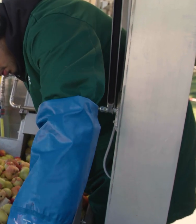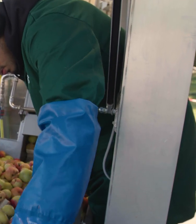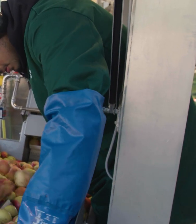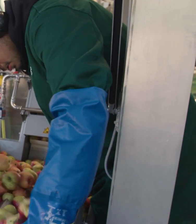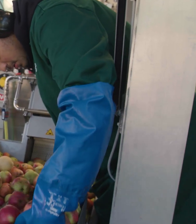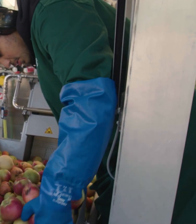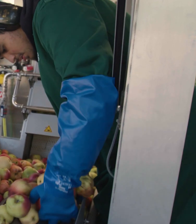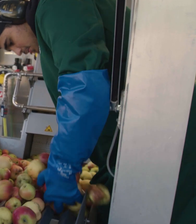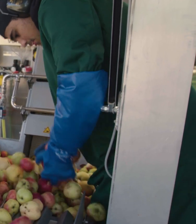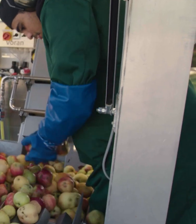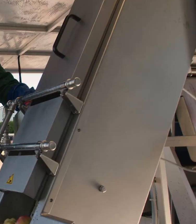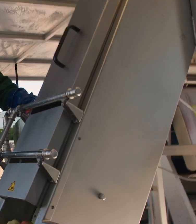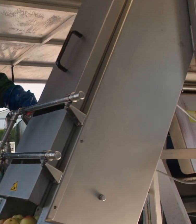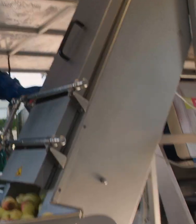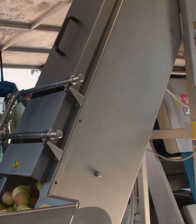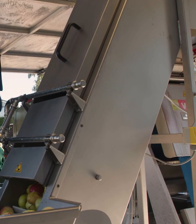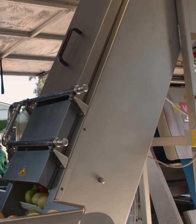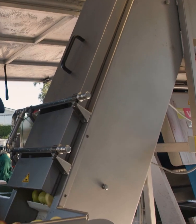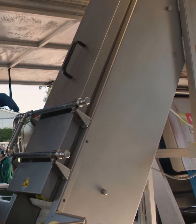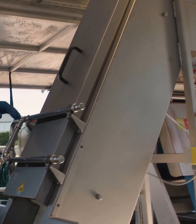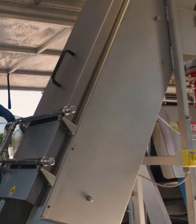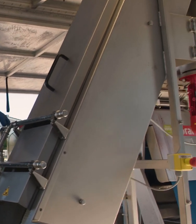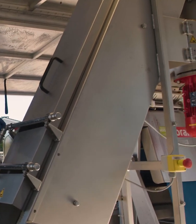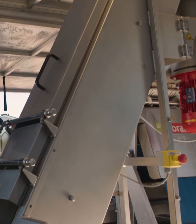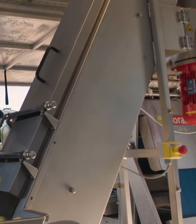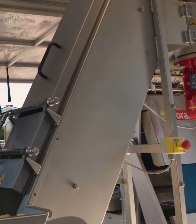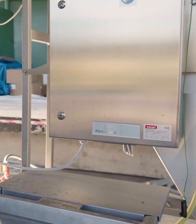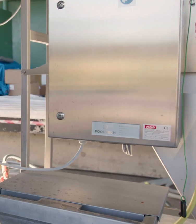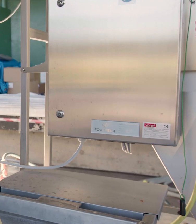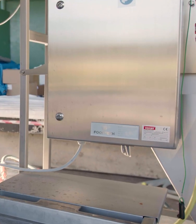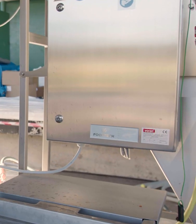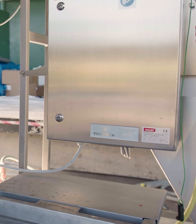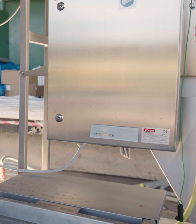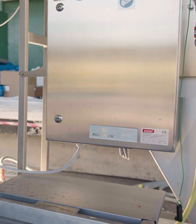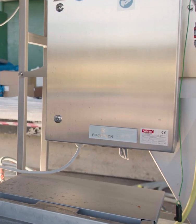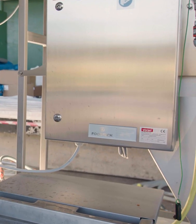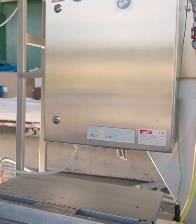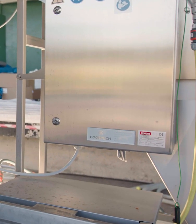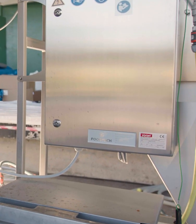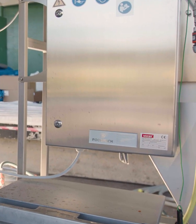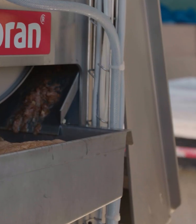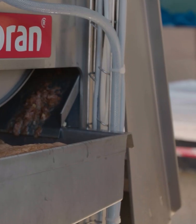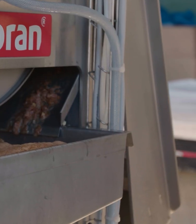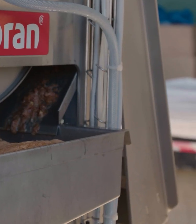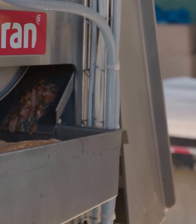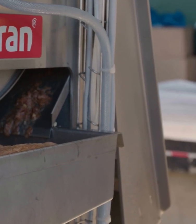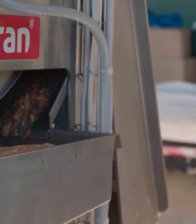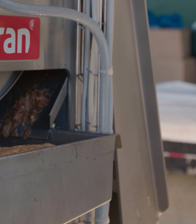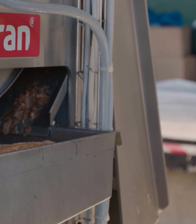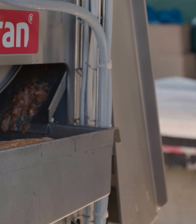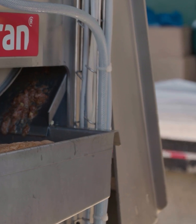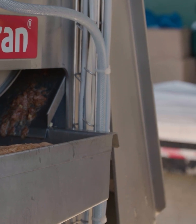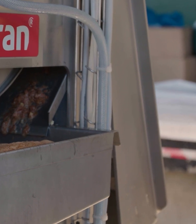dem jævnlig, og setter beskyttelse på dem sånn at de er trygge, plukker eplene når de har vokst, og beskjærer trærne når de trengs. Og